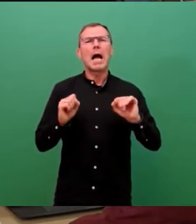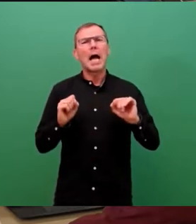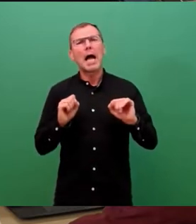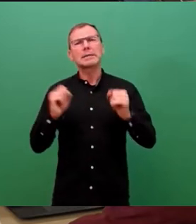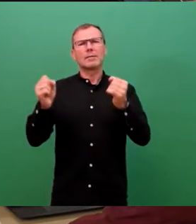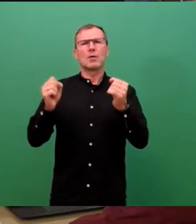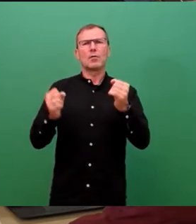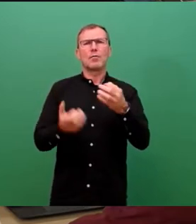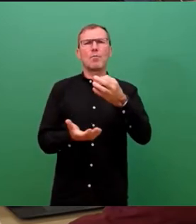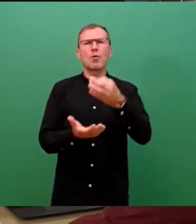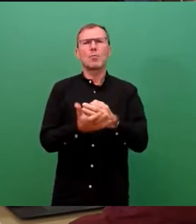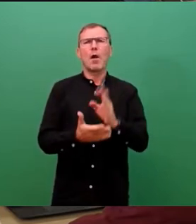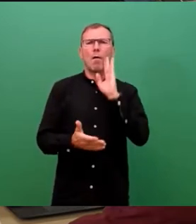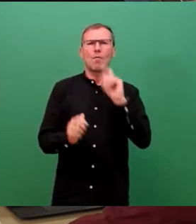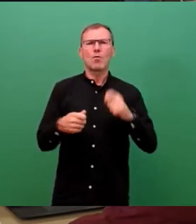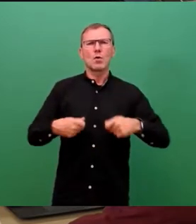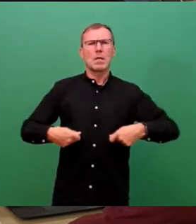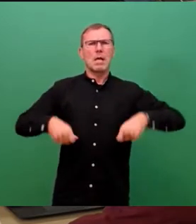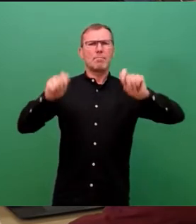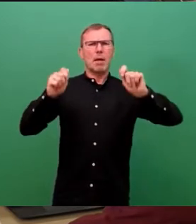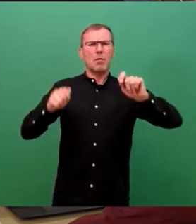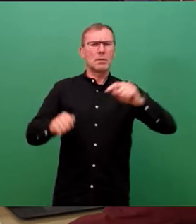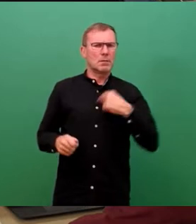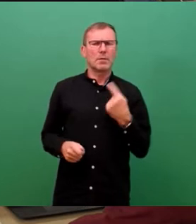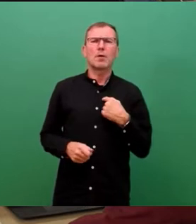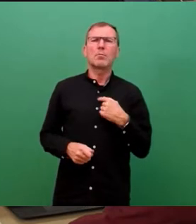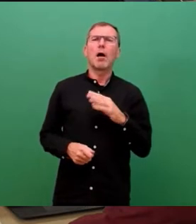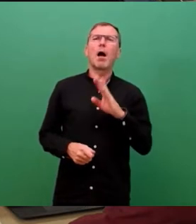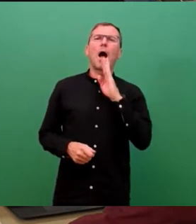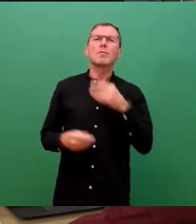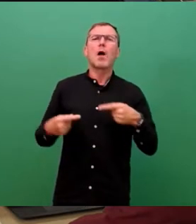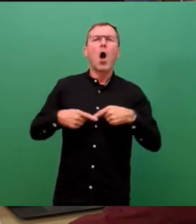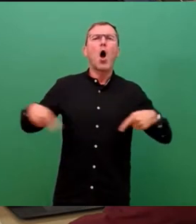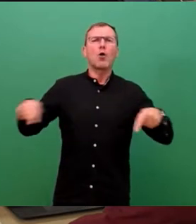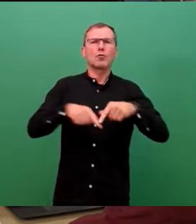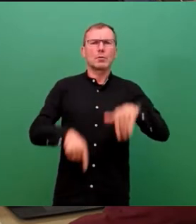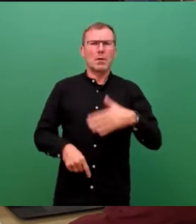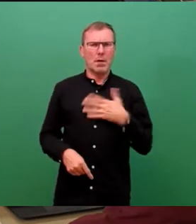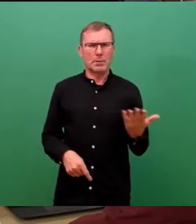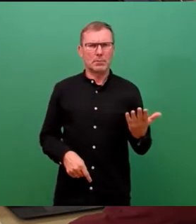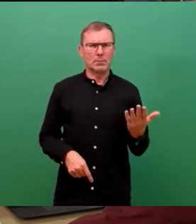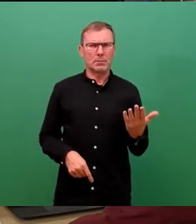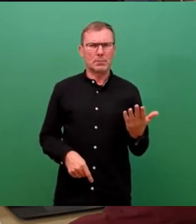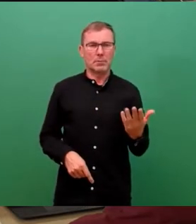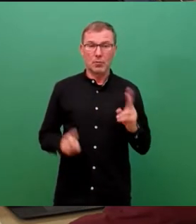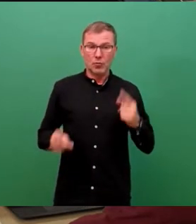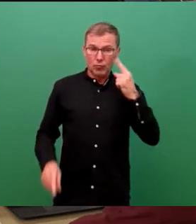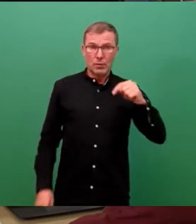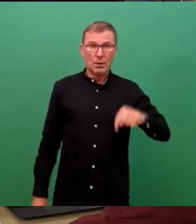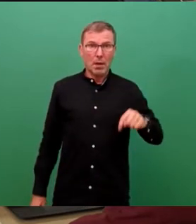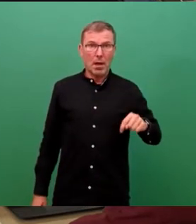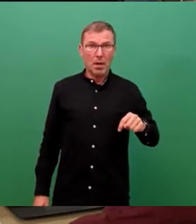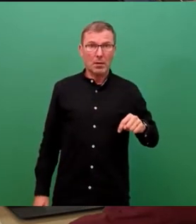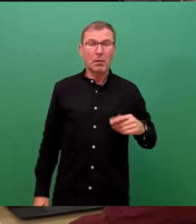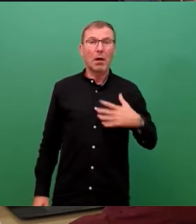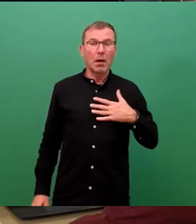kommunalen Wohnungsbaus, dass wir über ausreichende Grundstücke verfügen. Dieser Stadtrat hat dazu